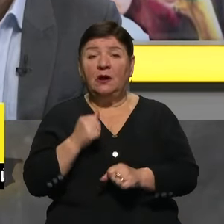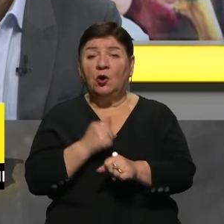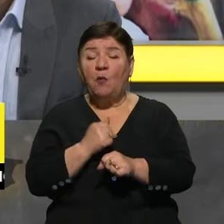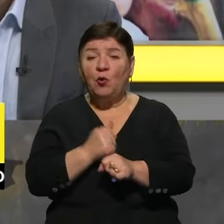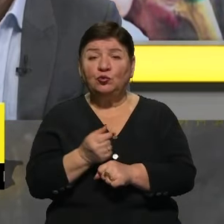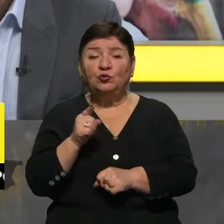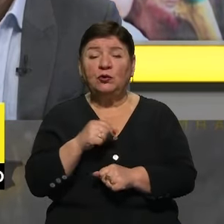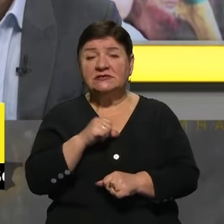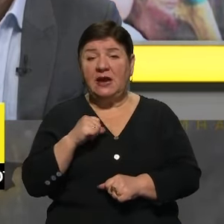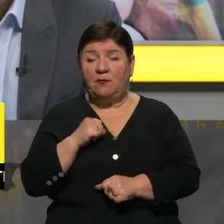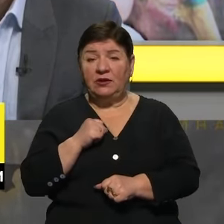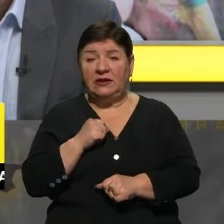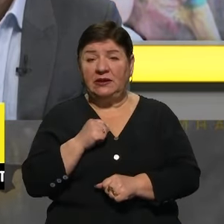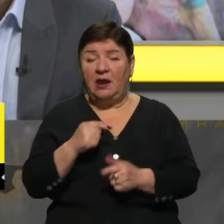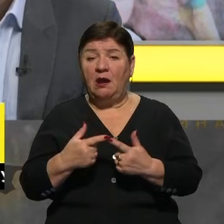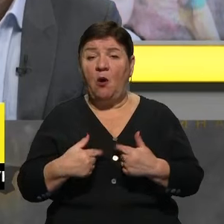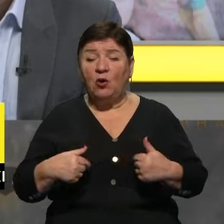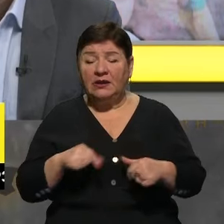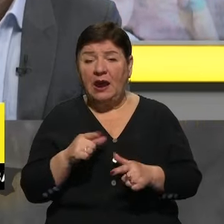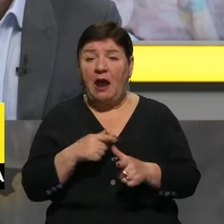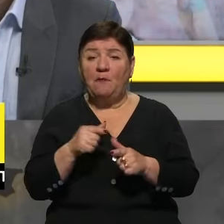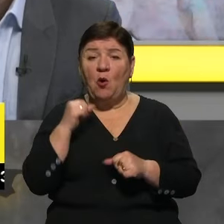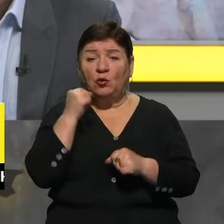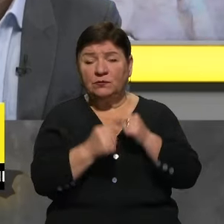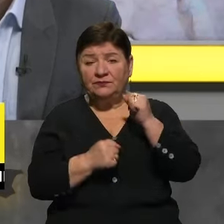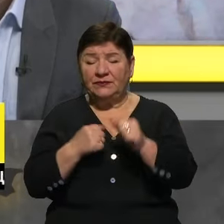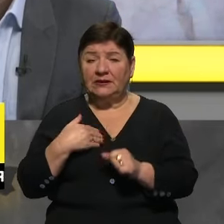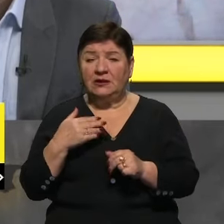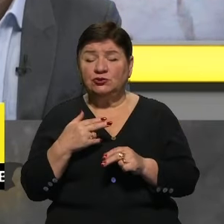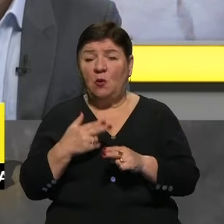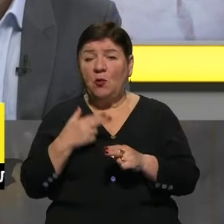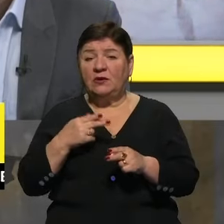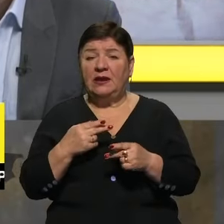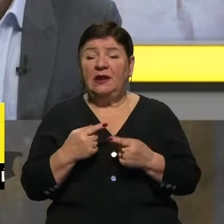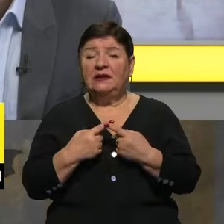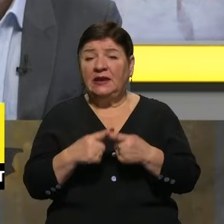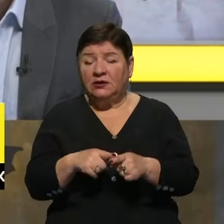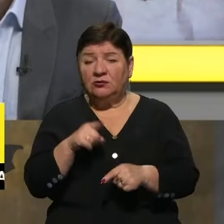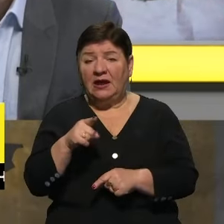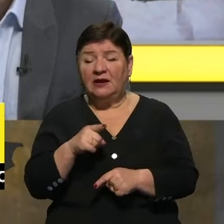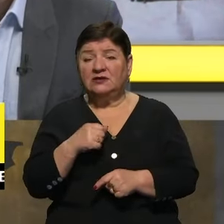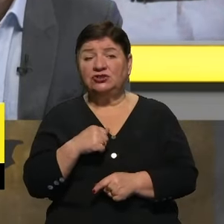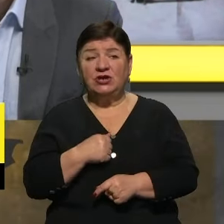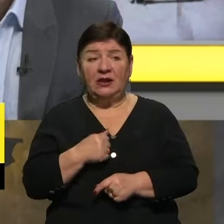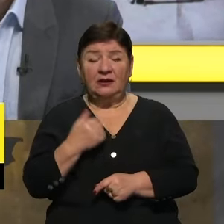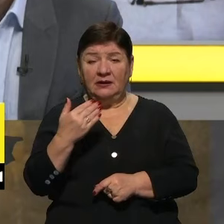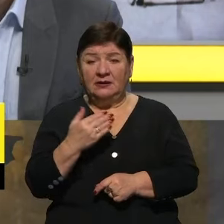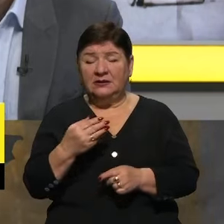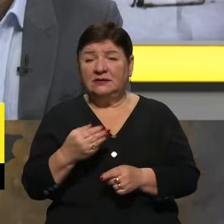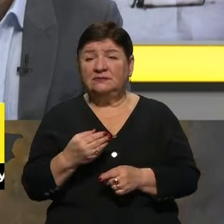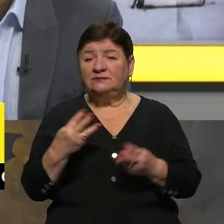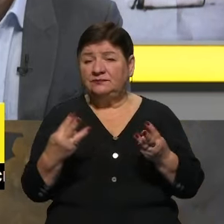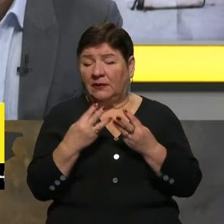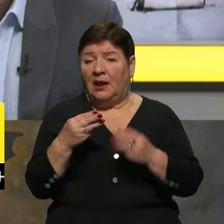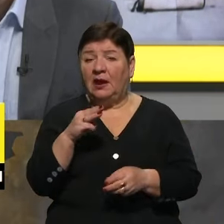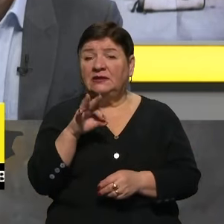тієї ж саме своєї арти, або добивають нашу бронетехніку, яку, на жаль, їхні туристи палять. Те, що